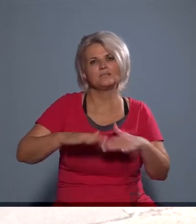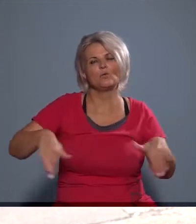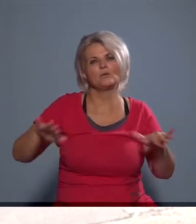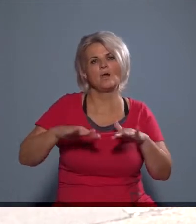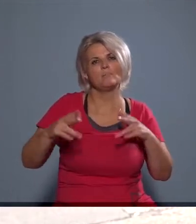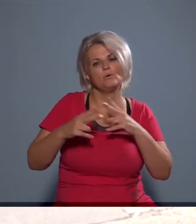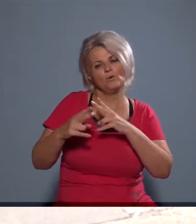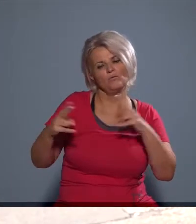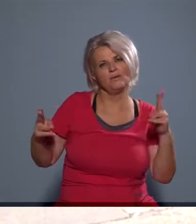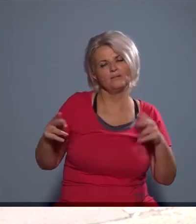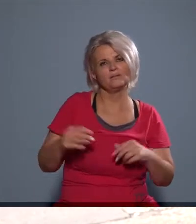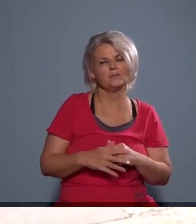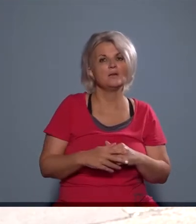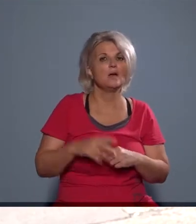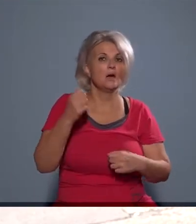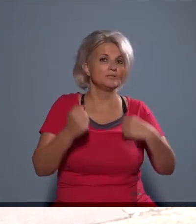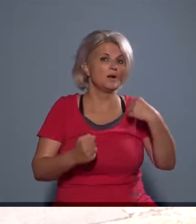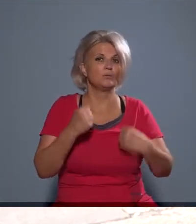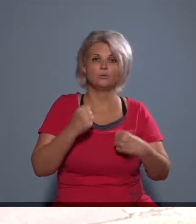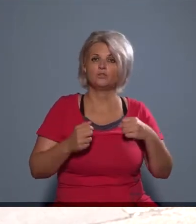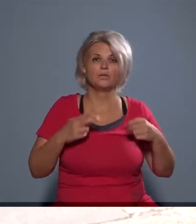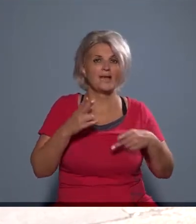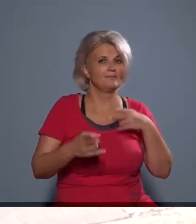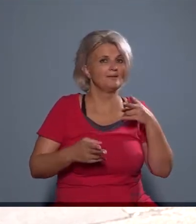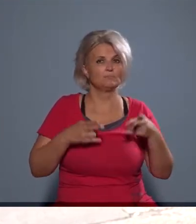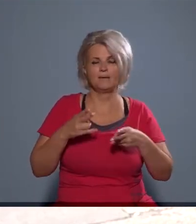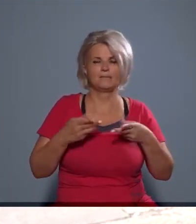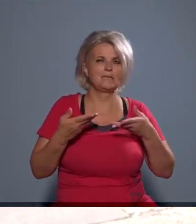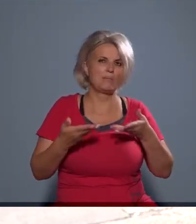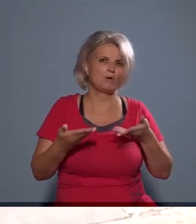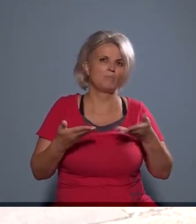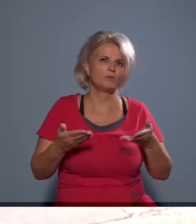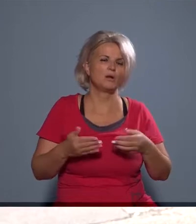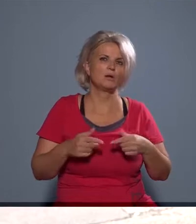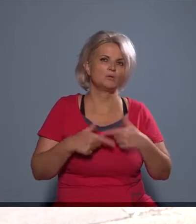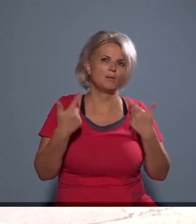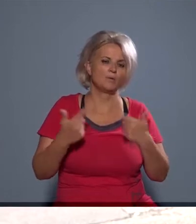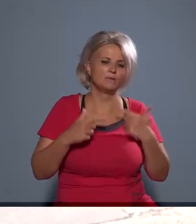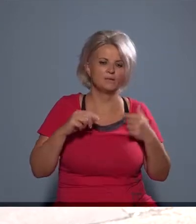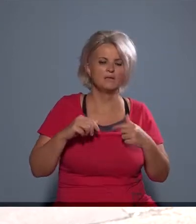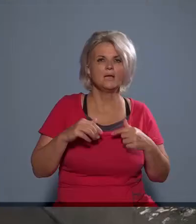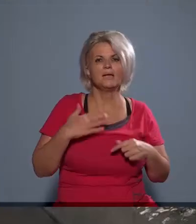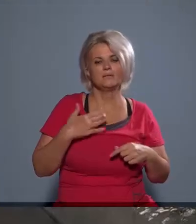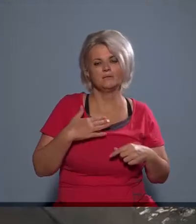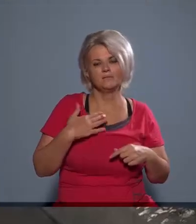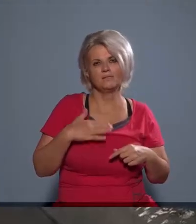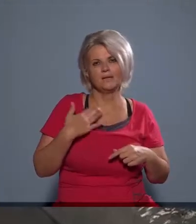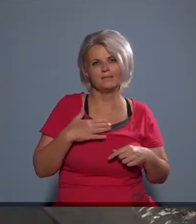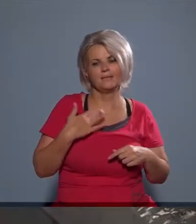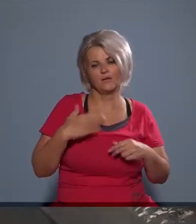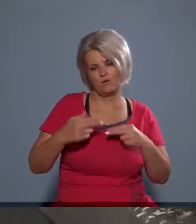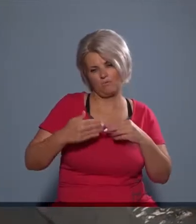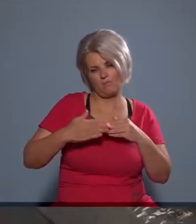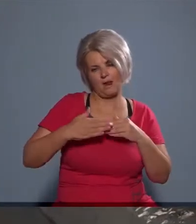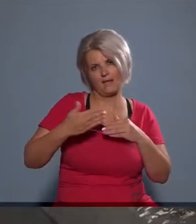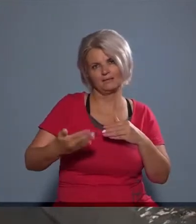kerüljön, hiszen azok az autósok, akik valamiért kedvezményt nem kapnak ebben a parkolási zónában, azok napközben előszeretettel átmennek a